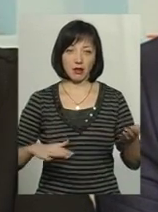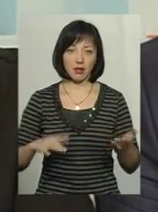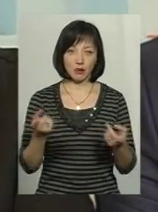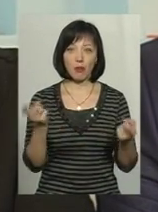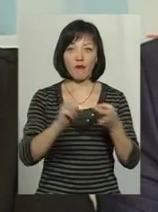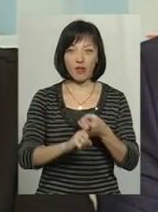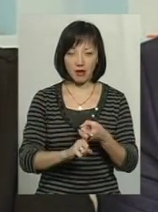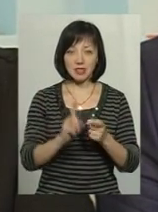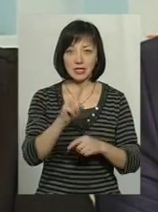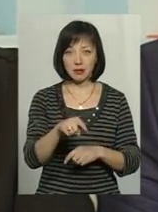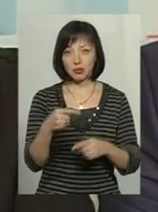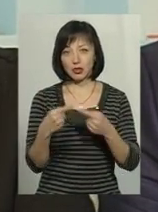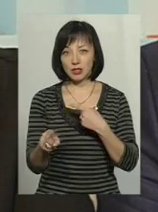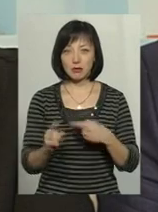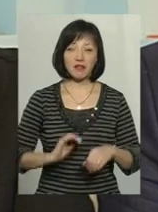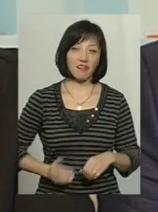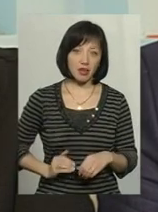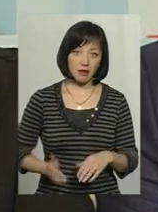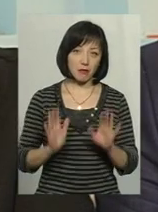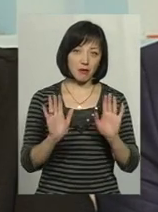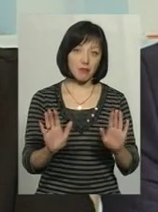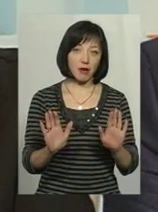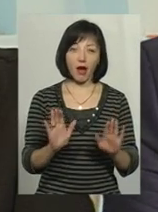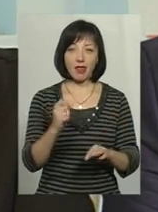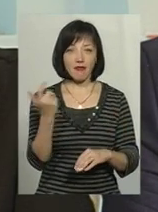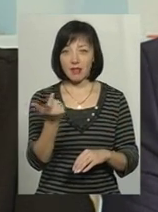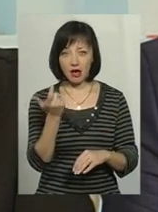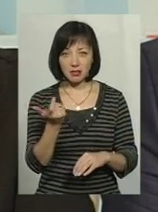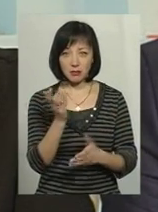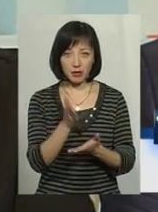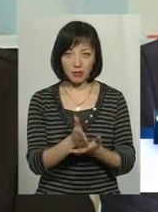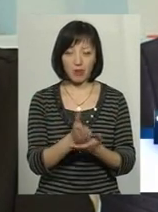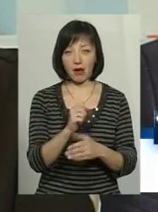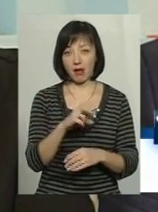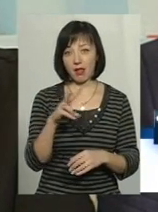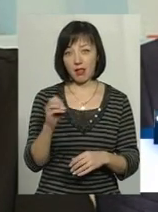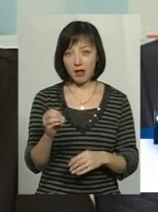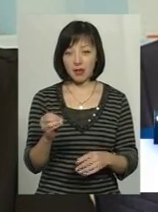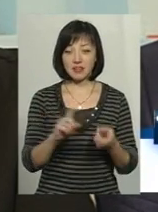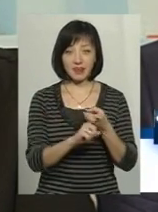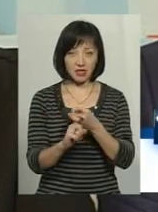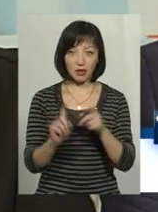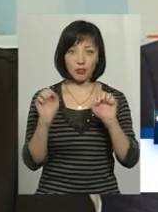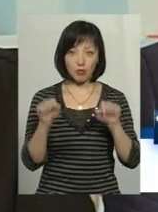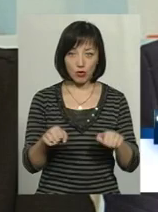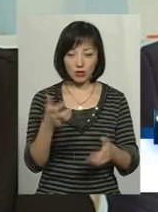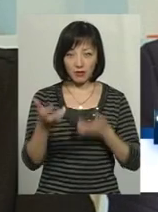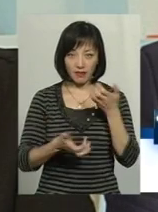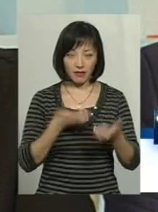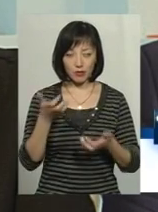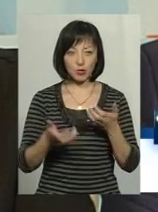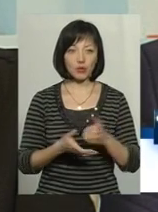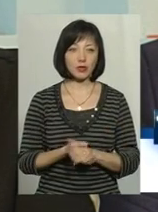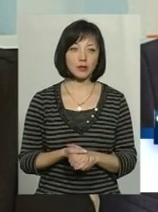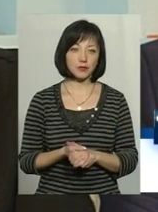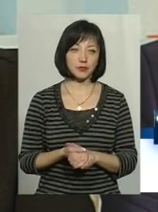пов'язані з тими чи іншими фірмами, хай вони, можливо, не приміють їхні директори, а зв'язки все одно можна вибудувати.